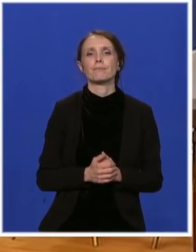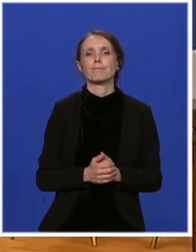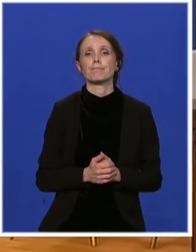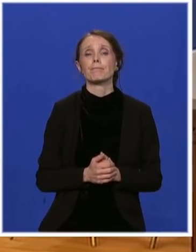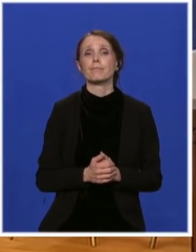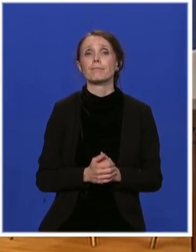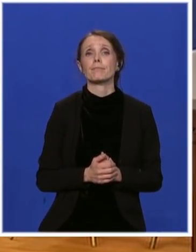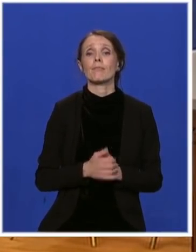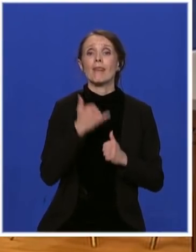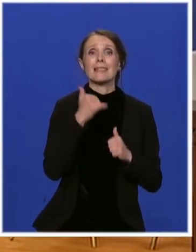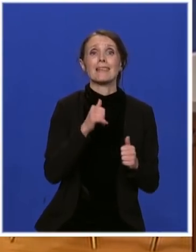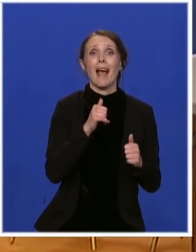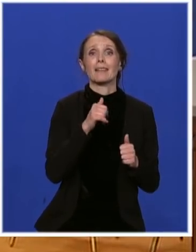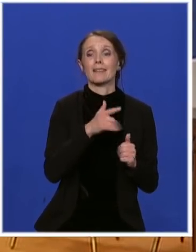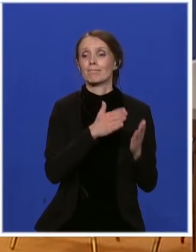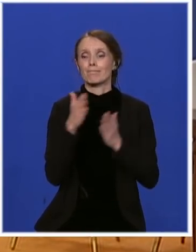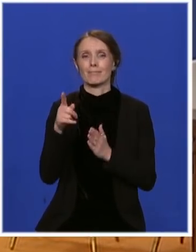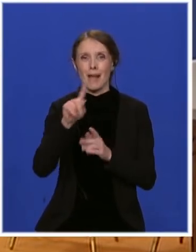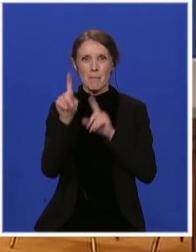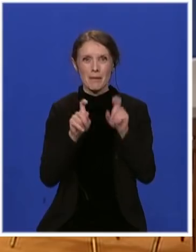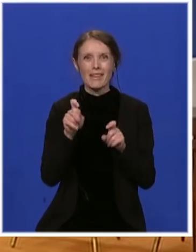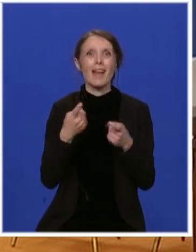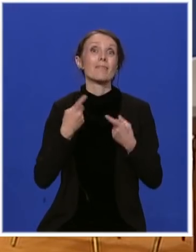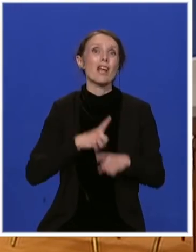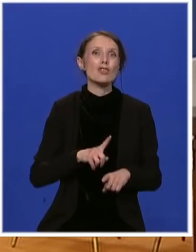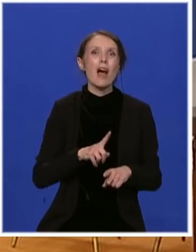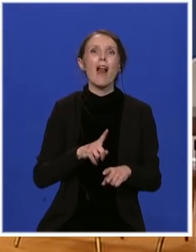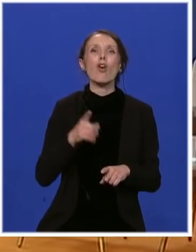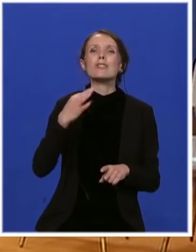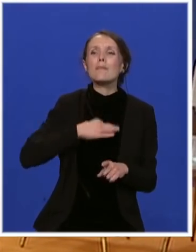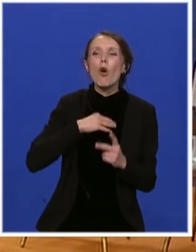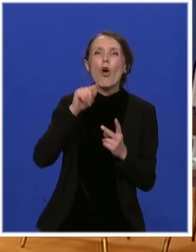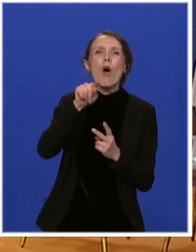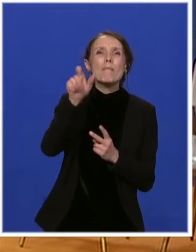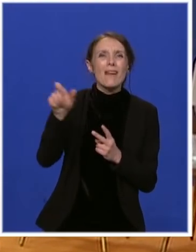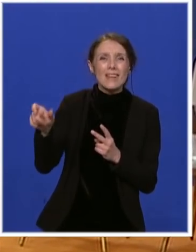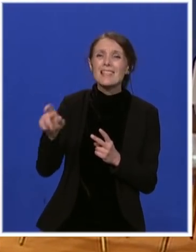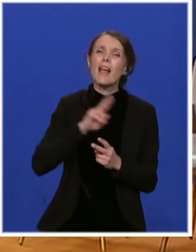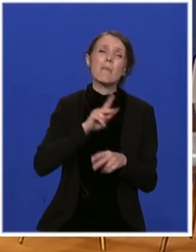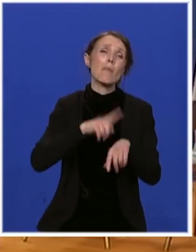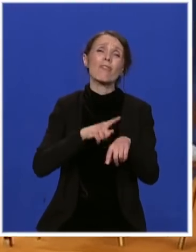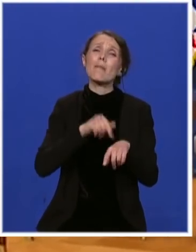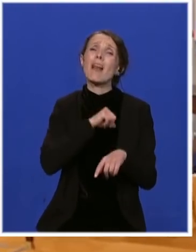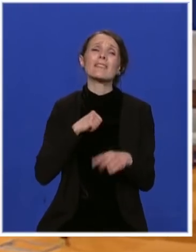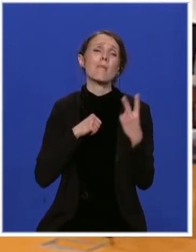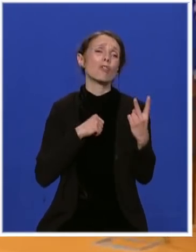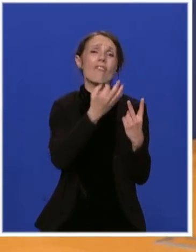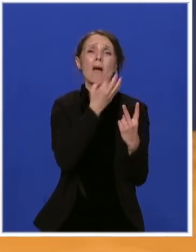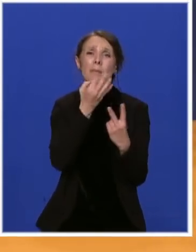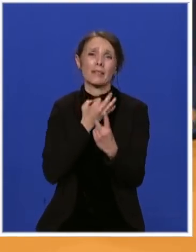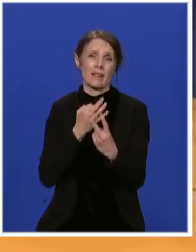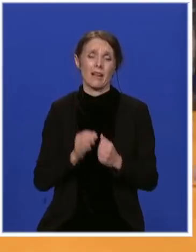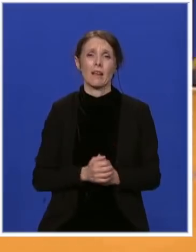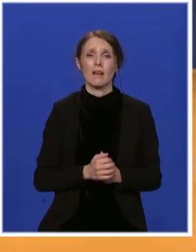Sad ćemo prijeći na pitanja, nažalost zbog obaveza naših stagovornika. Imamo vremena samo za po dva pitanja. Tamara Stojstavljević, Radi televizije